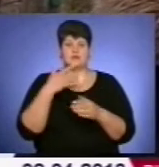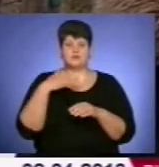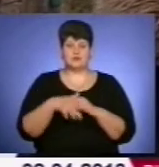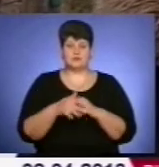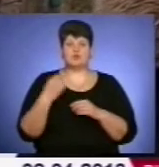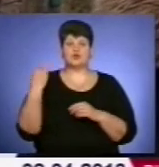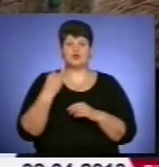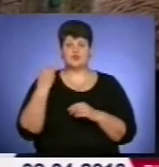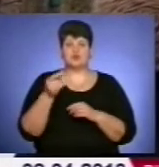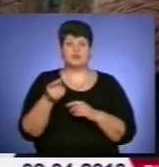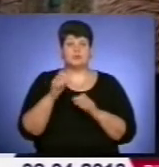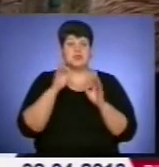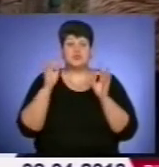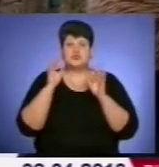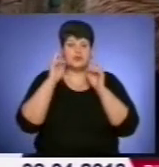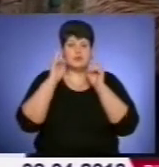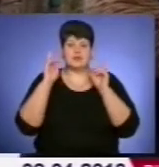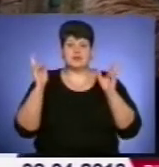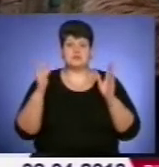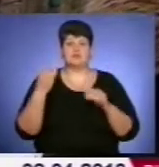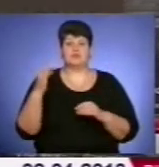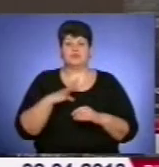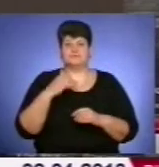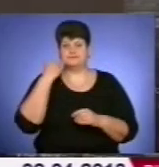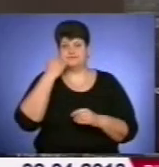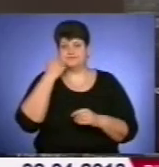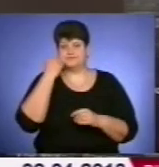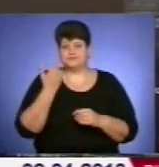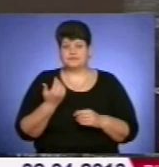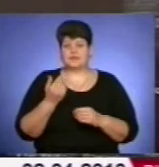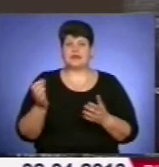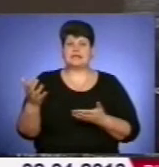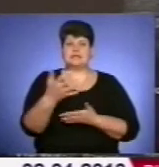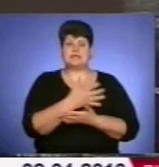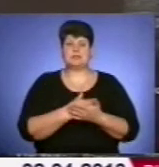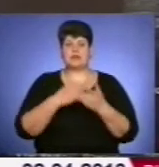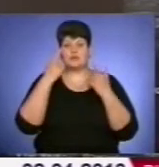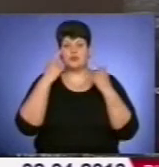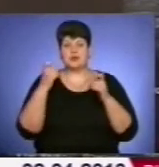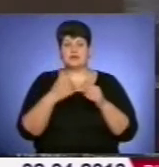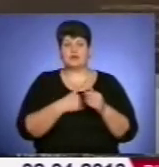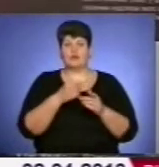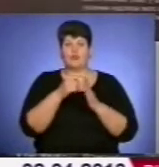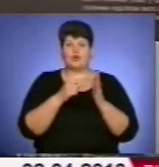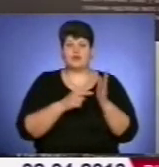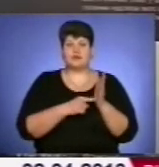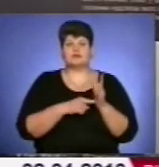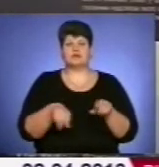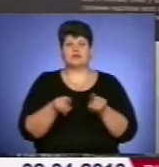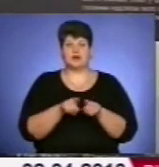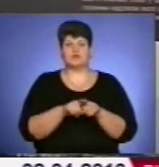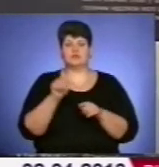Тернополя абсолютно нічого не знаю. Мені стало дуже соромно. Зібраною інформацією Тарас вирішив поділитися з такими ж